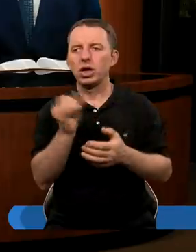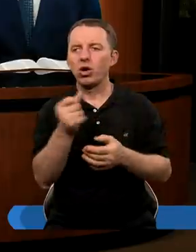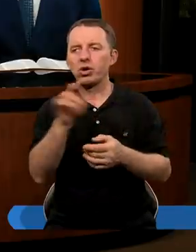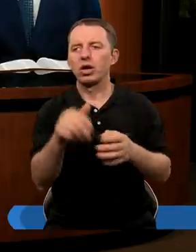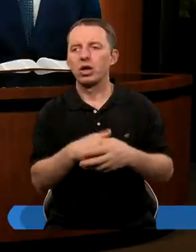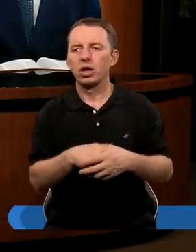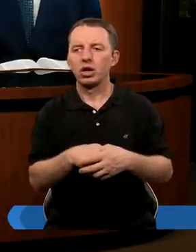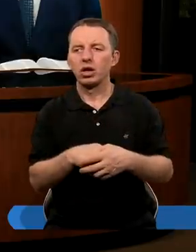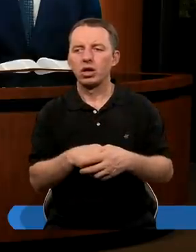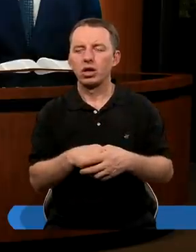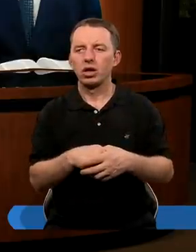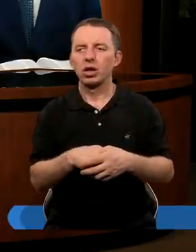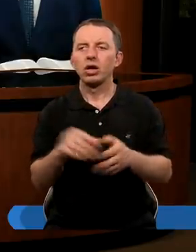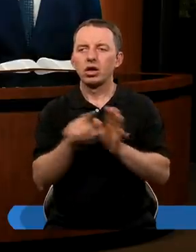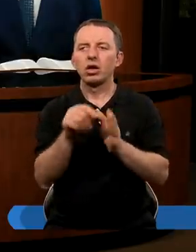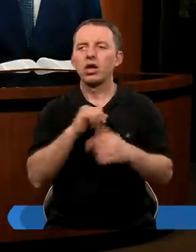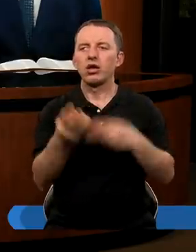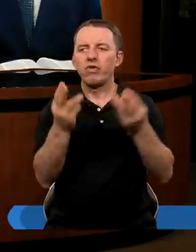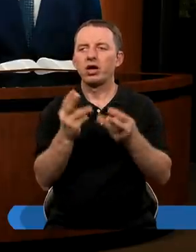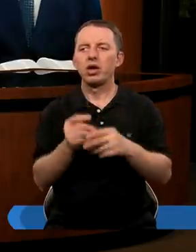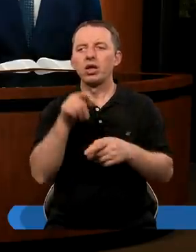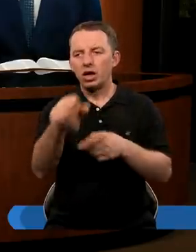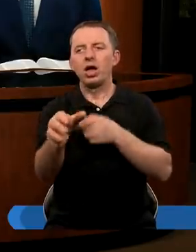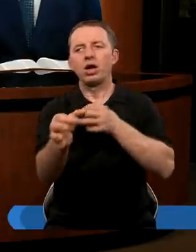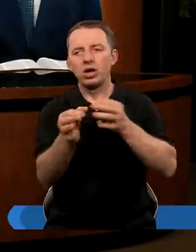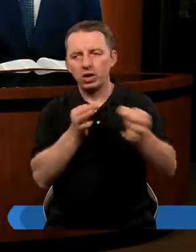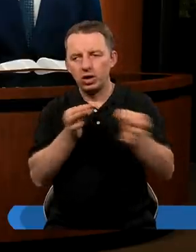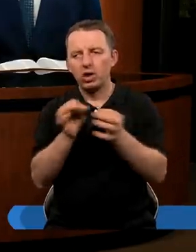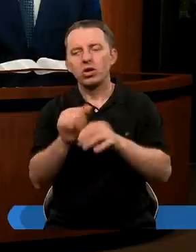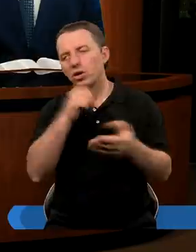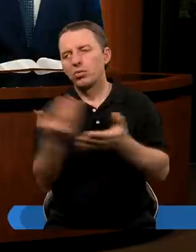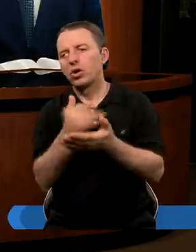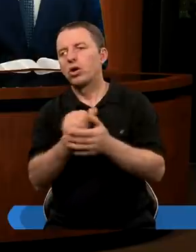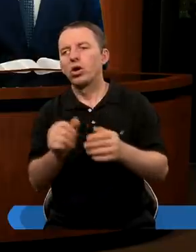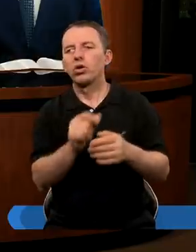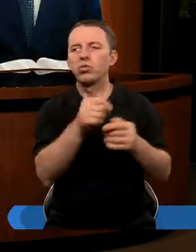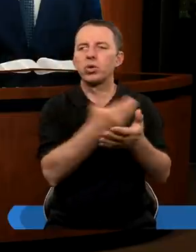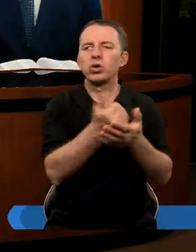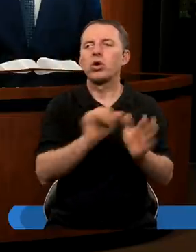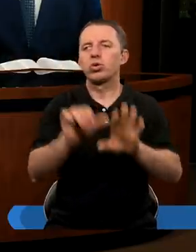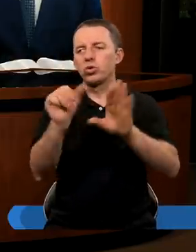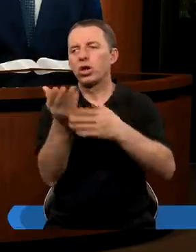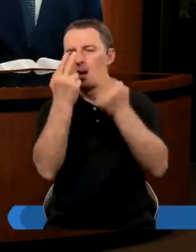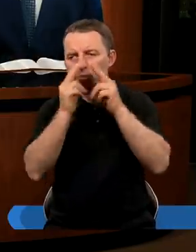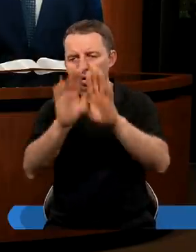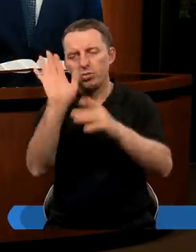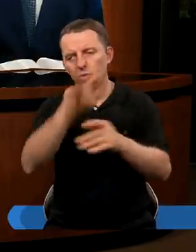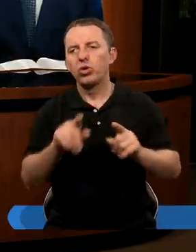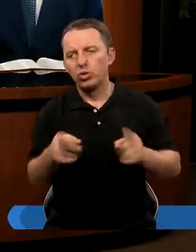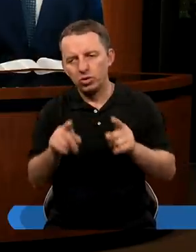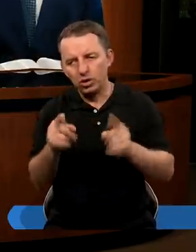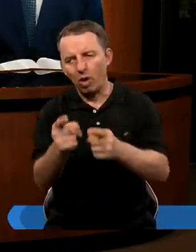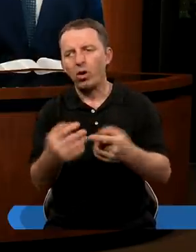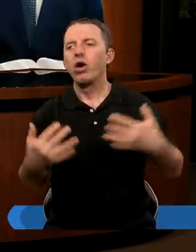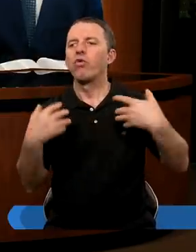Igor? Dla mnie to jest ważne, że te historie od początku, pierwszego rozdziału do szóstego pokazują, jak Pan Bóg